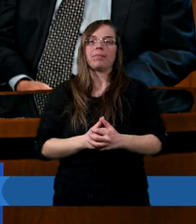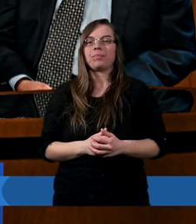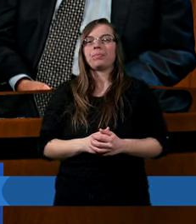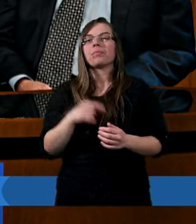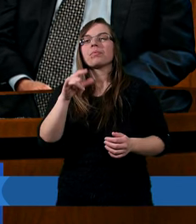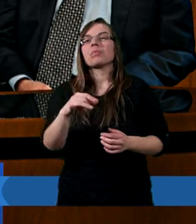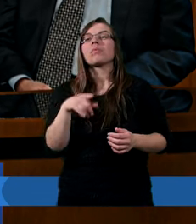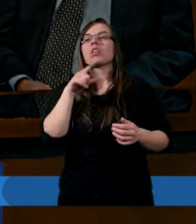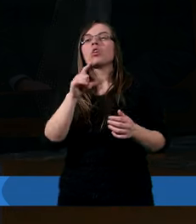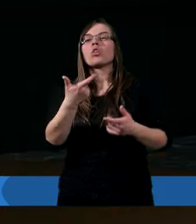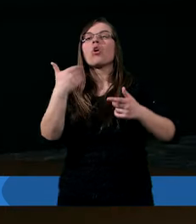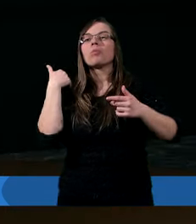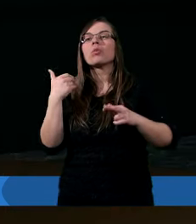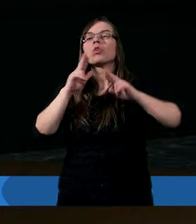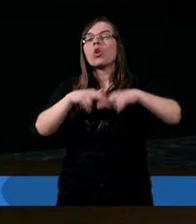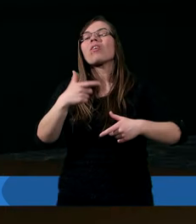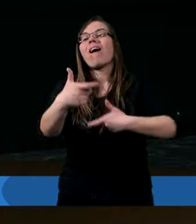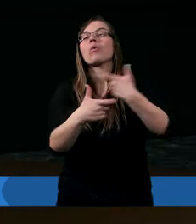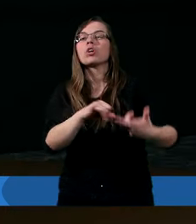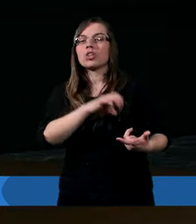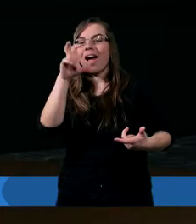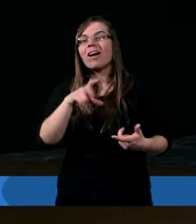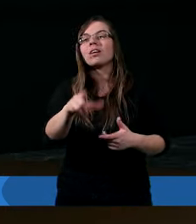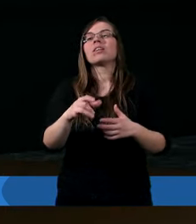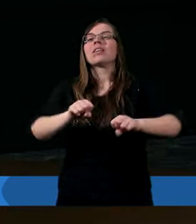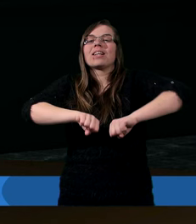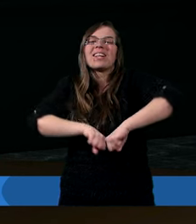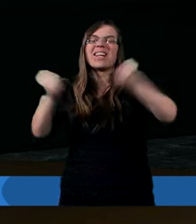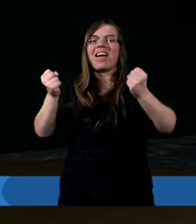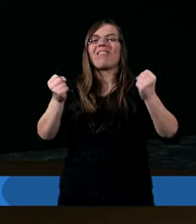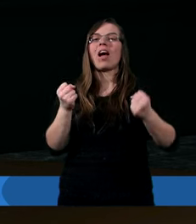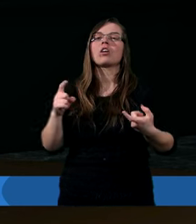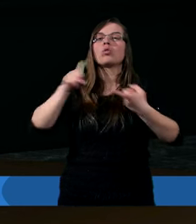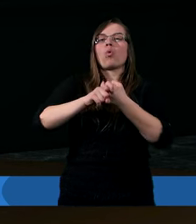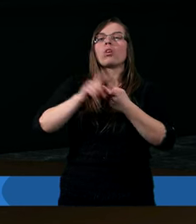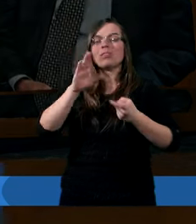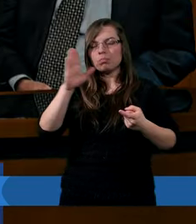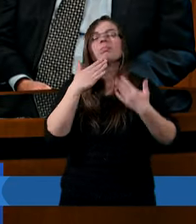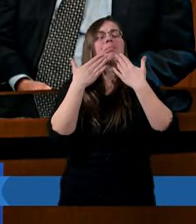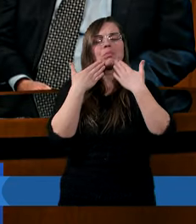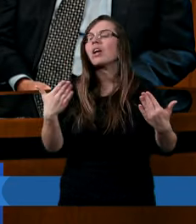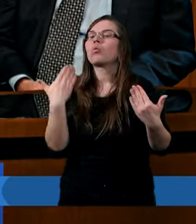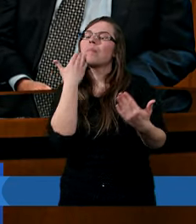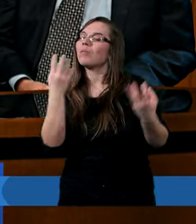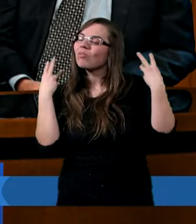Grzech to jest to, co zostało uczynione. Zerwanie łączności z Bogiem. Dziękuję bardzo.